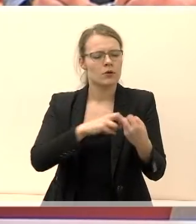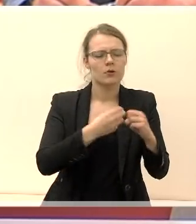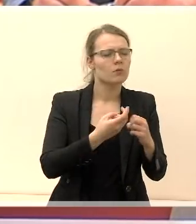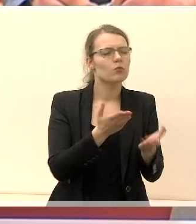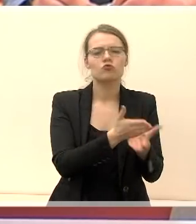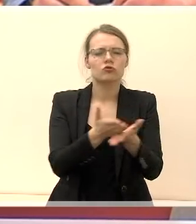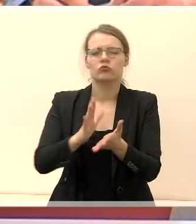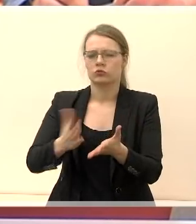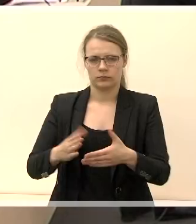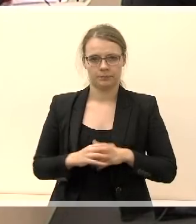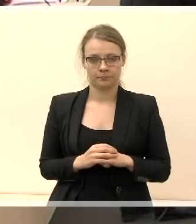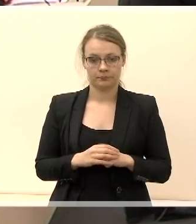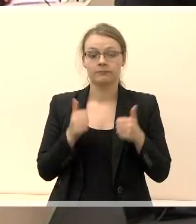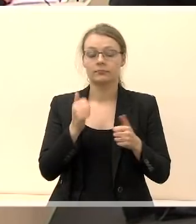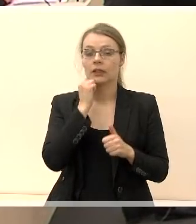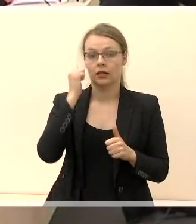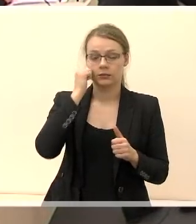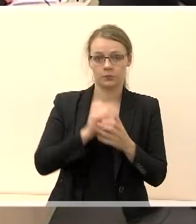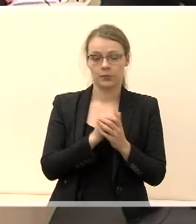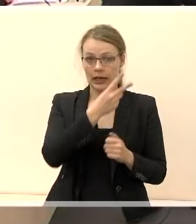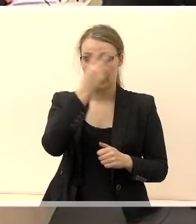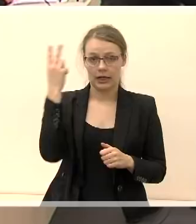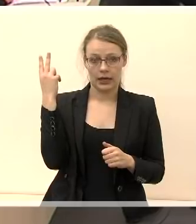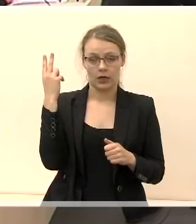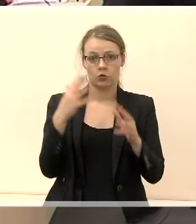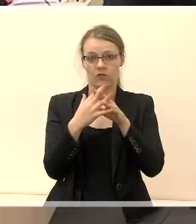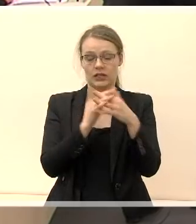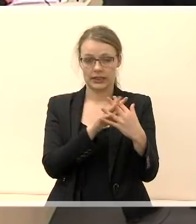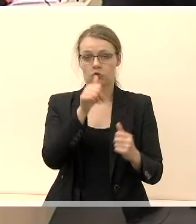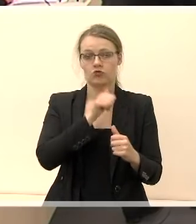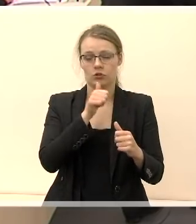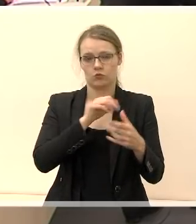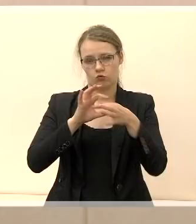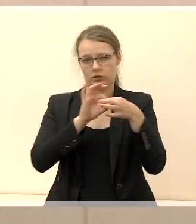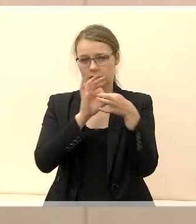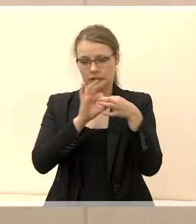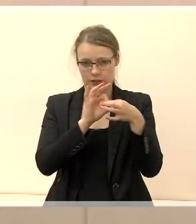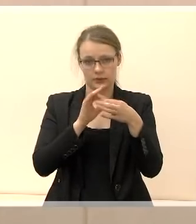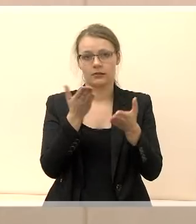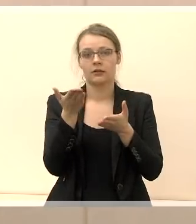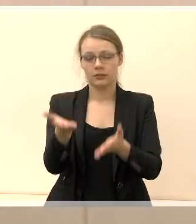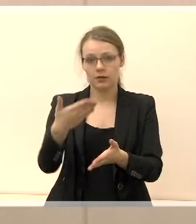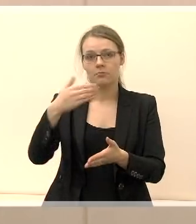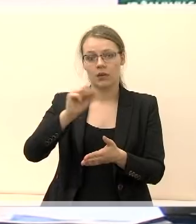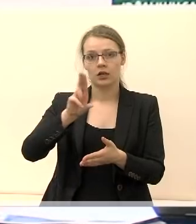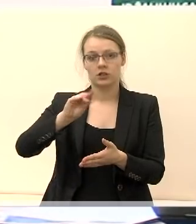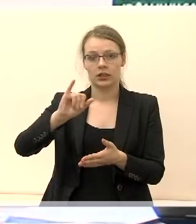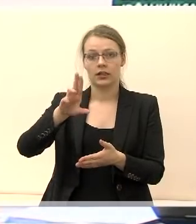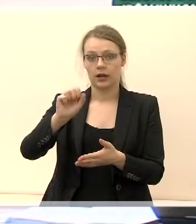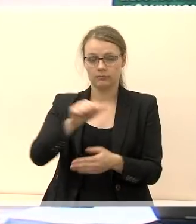Dėkui. Lietuvos valstiečių ir žalių sąjunga ir Kestutis mažiai, kaip, prašom.